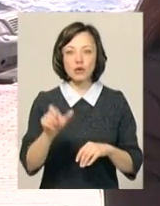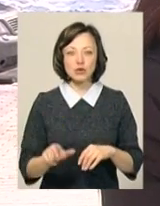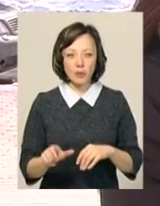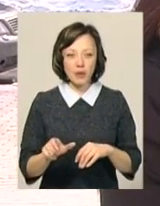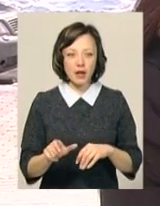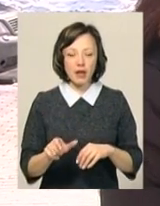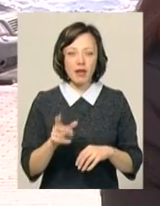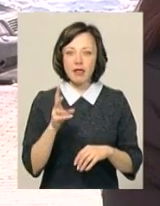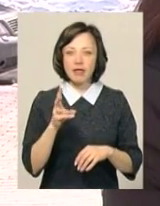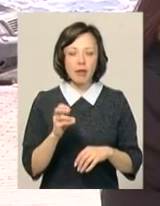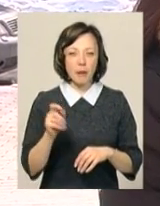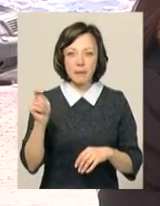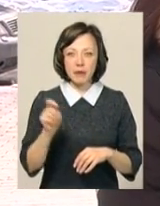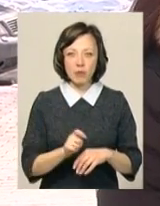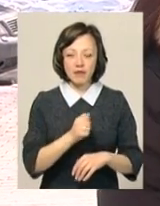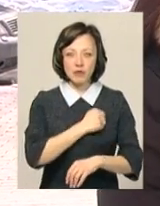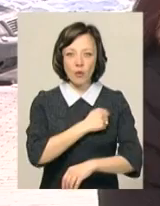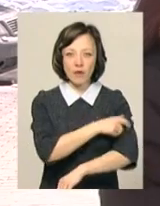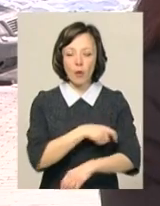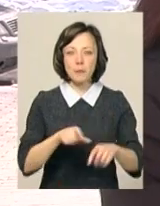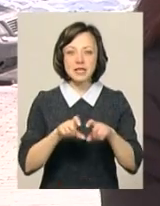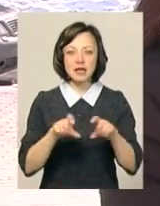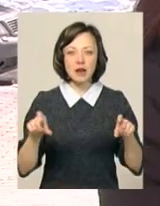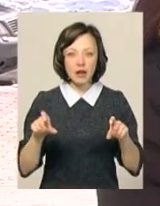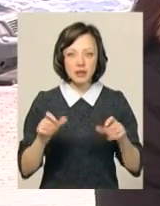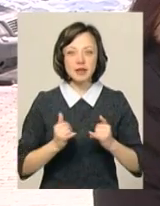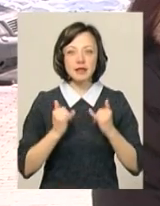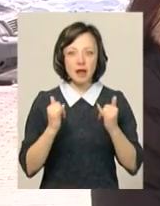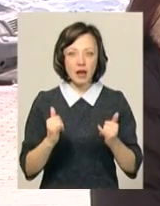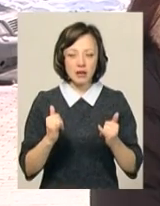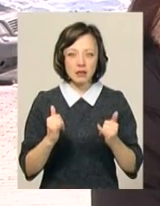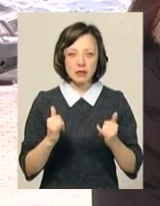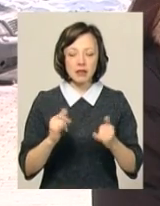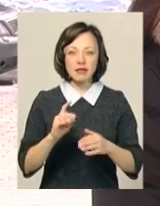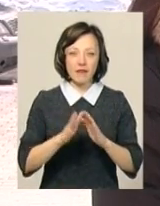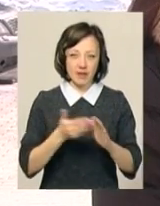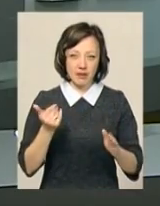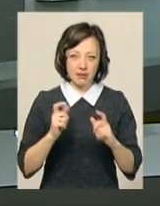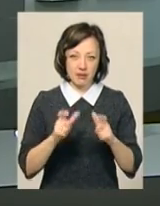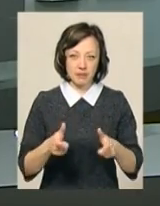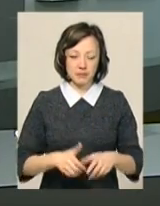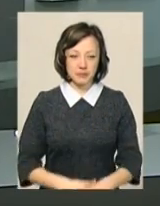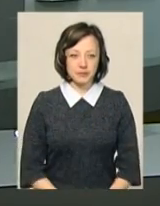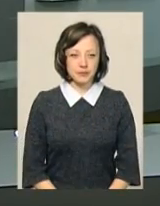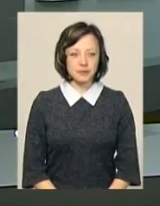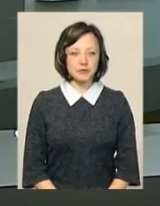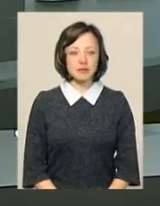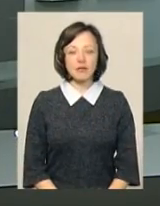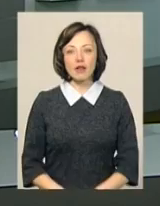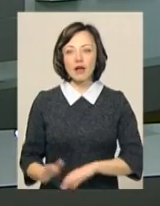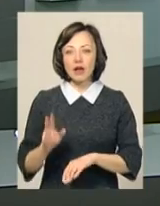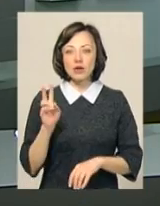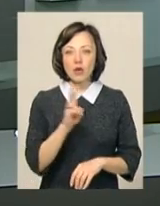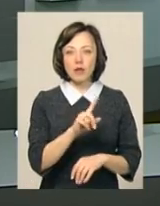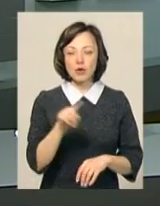не прибула в військовий комісаріат на виклик. Тролейбуси